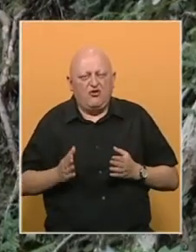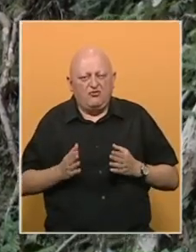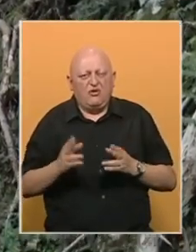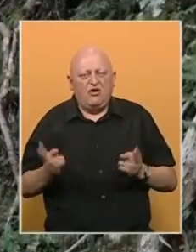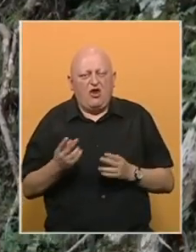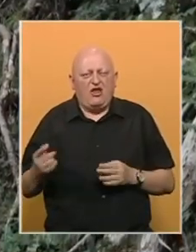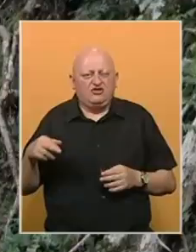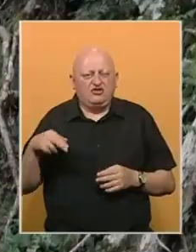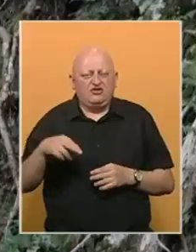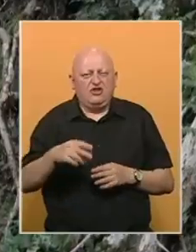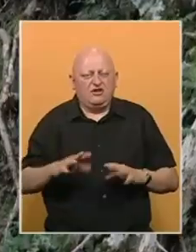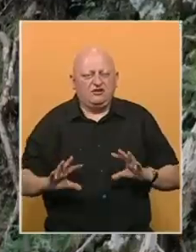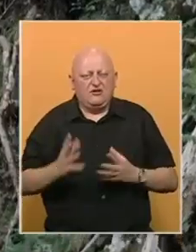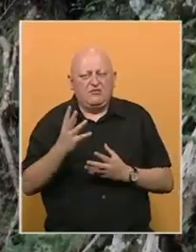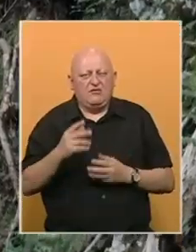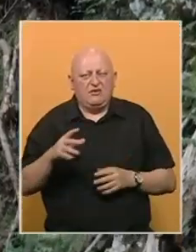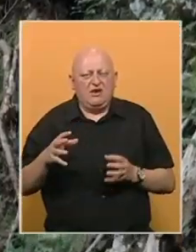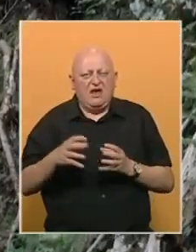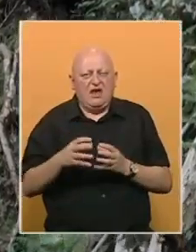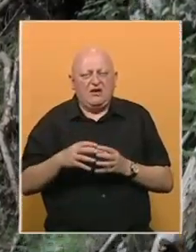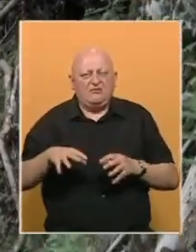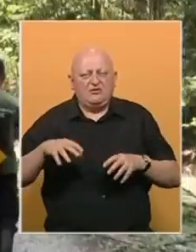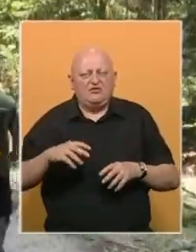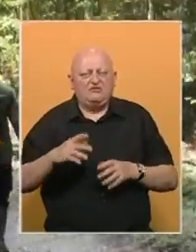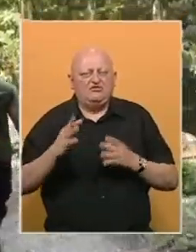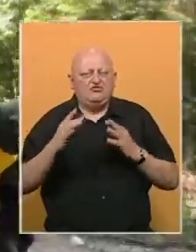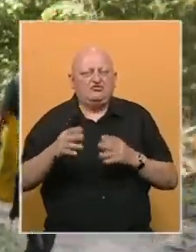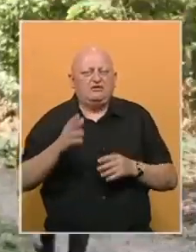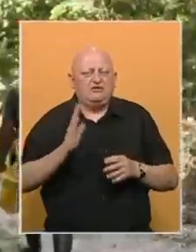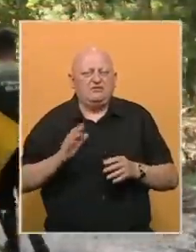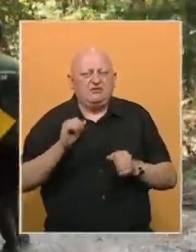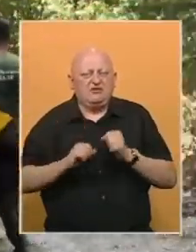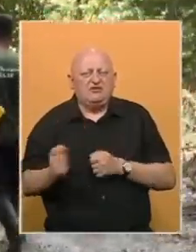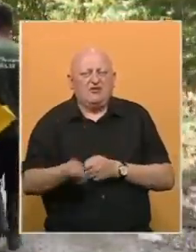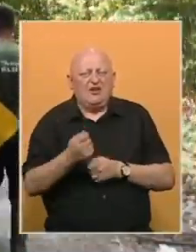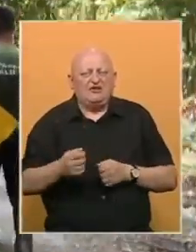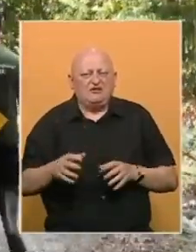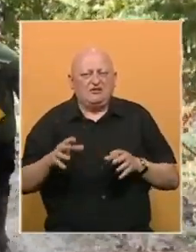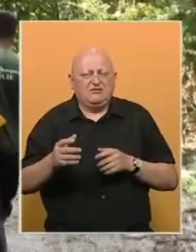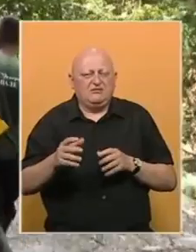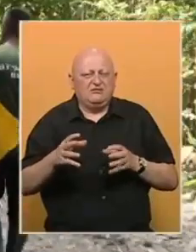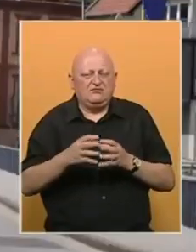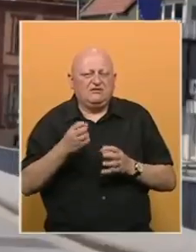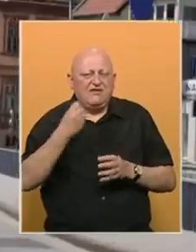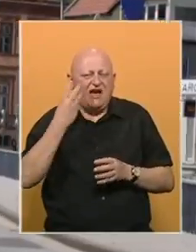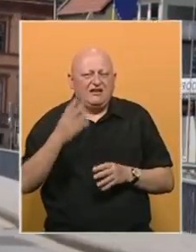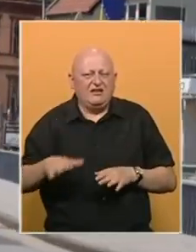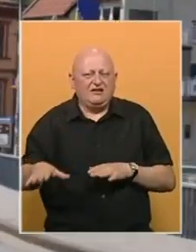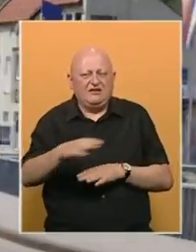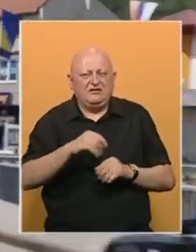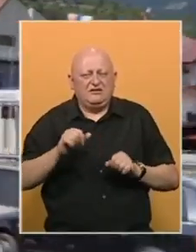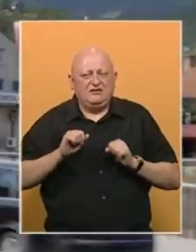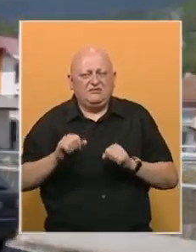olakšan dolazak na požarište. Ekipe i šumskog gazdistva, civilne zaštite i vatrogasne jedinice su svakodnevno na terenu kako bi